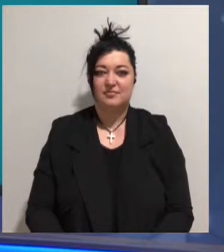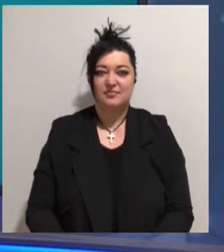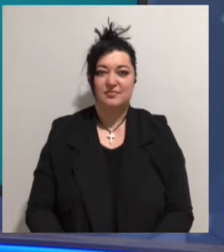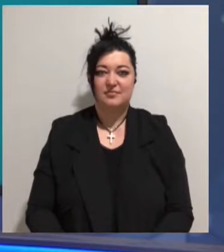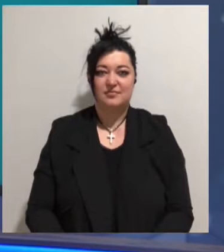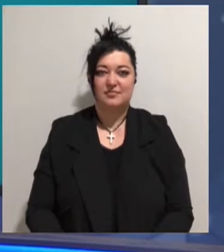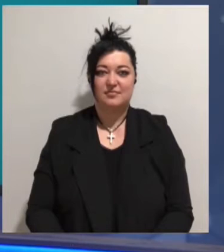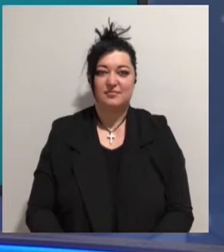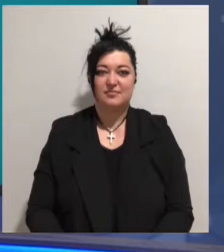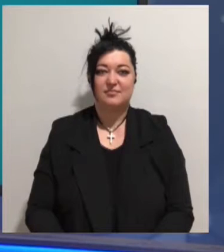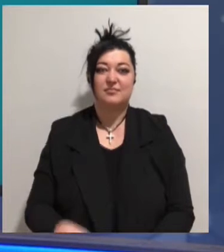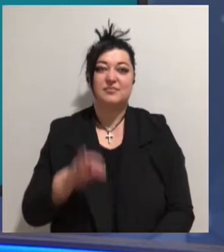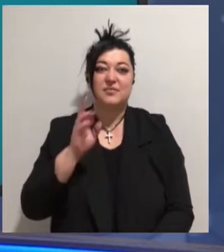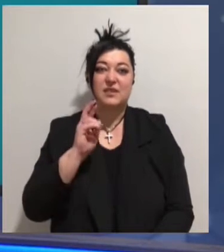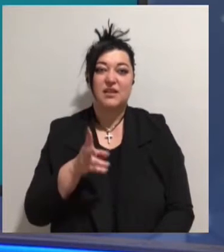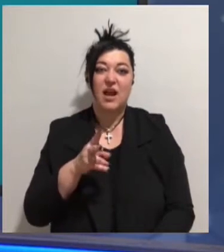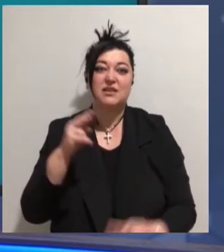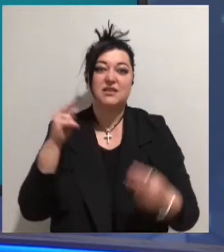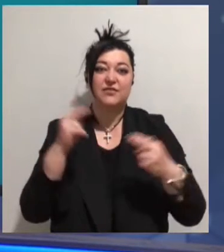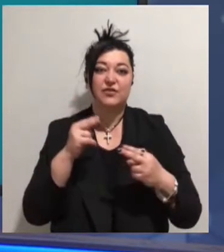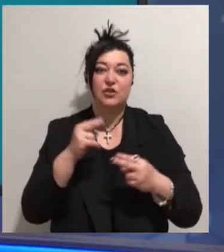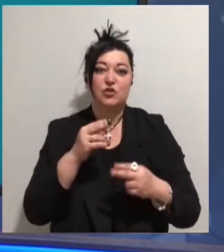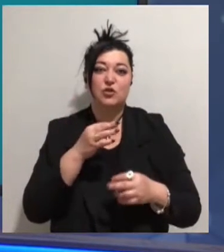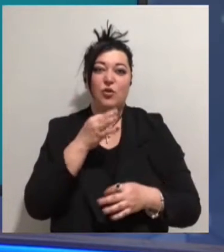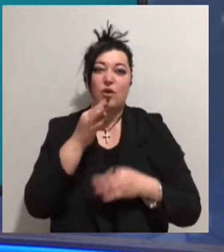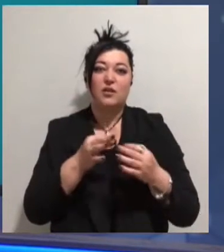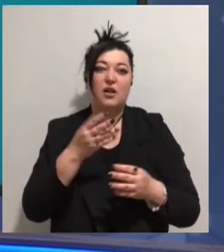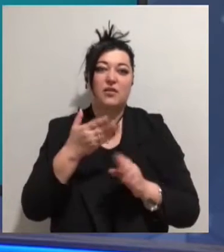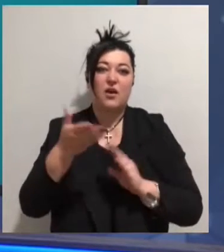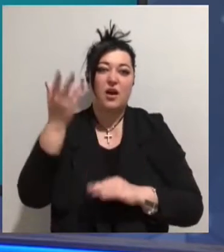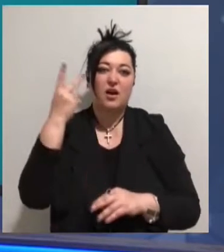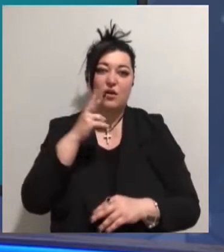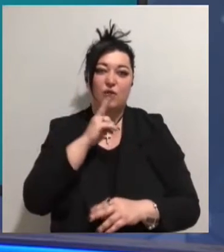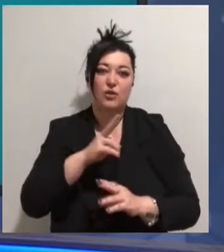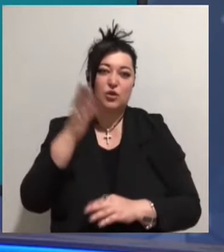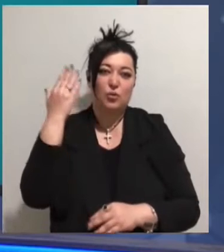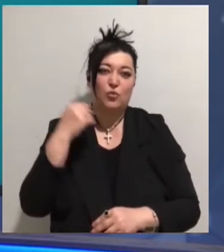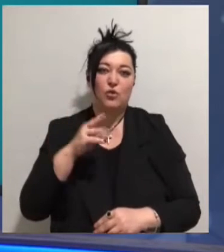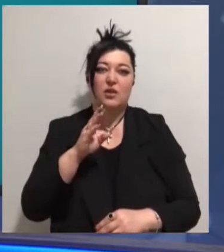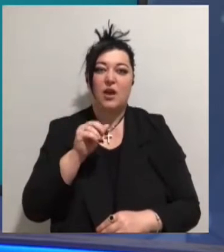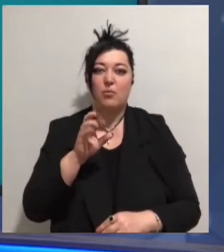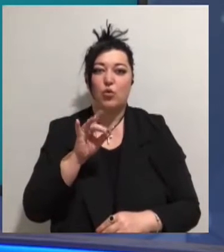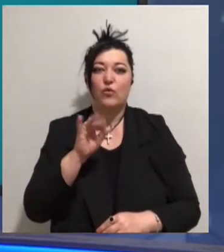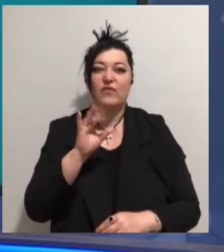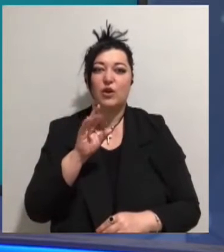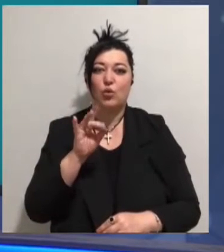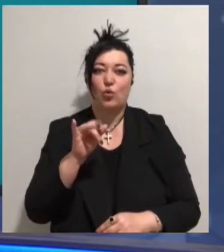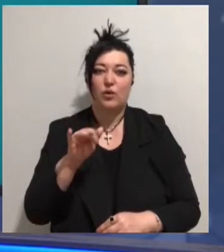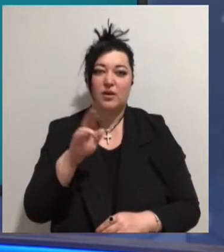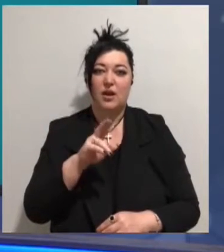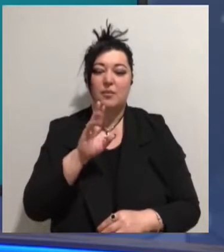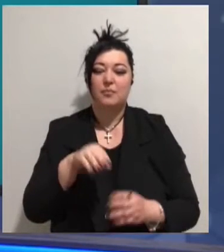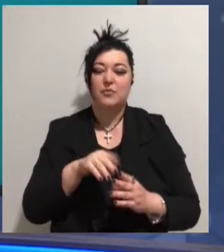Як слідчі оглядали згорілий два роки тому корпус табору «Вікторія», намагали з'ясувати під час чергового судового